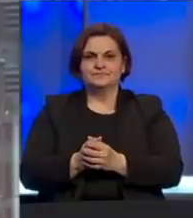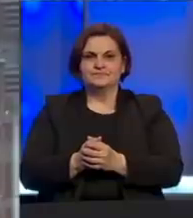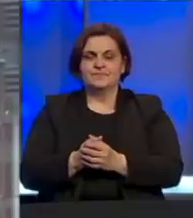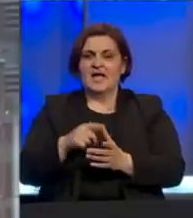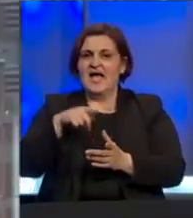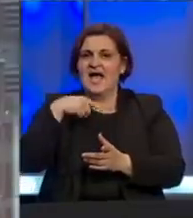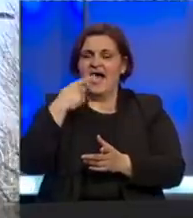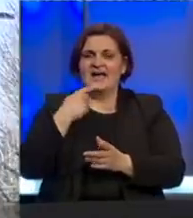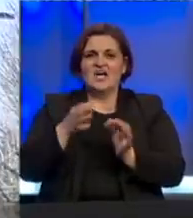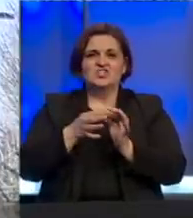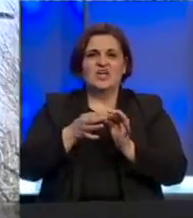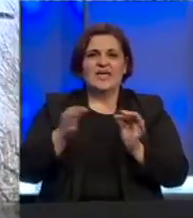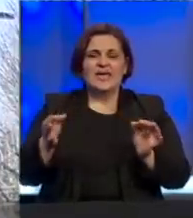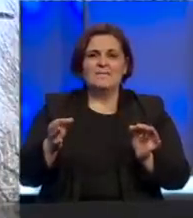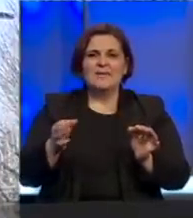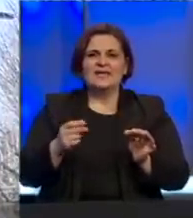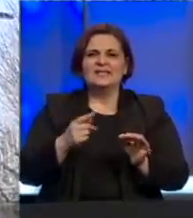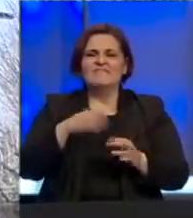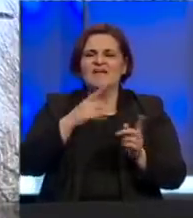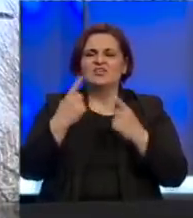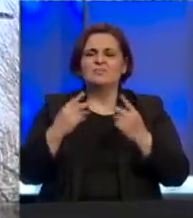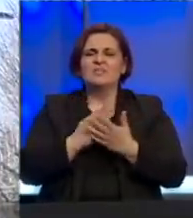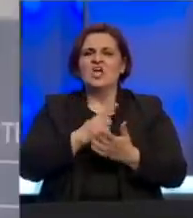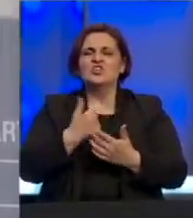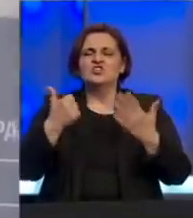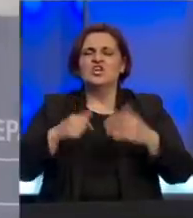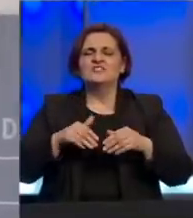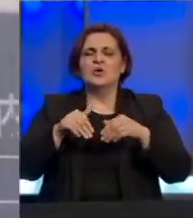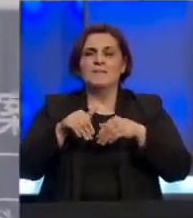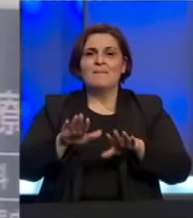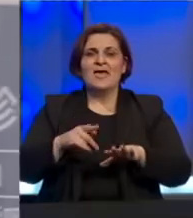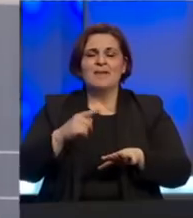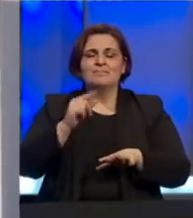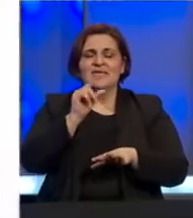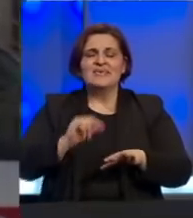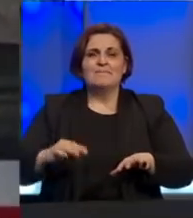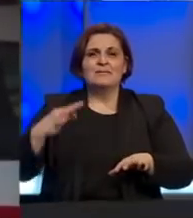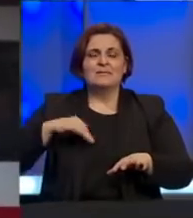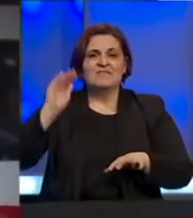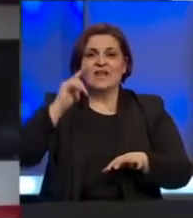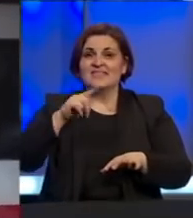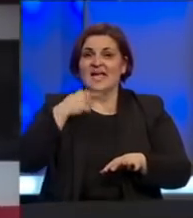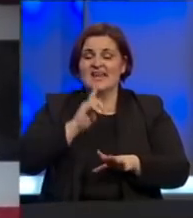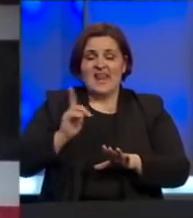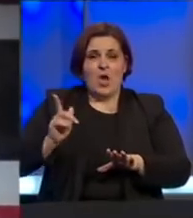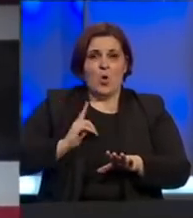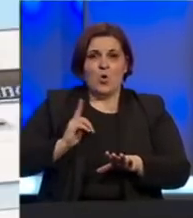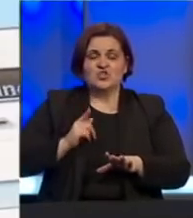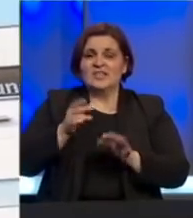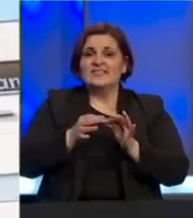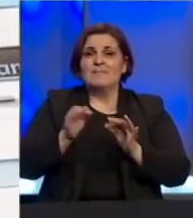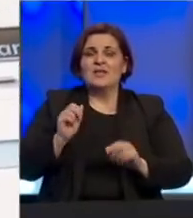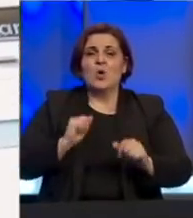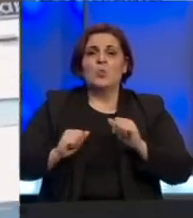Ističući kako će mjere izvanrednog stanja na snazi biti do 6. svibnja, japanski premijer Shinzo Abe je kazao kako ne očekuje da će te mjere